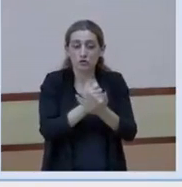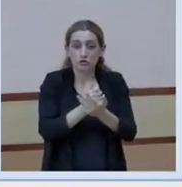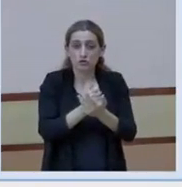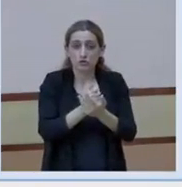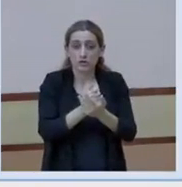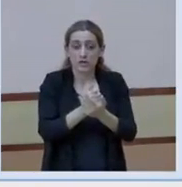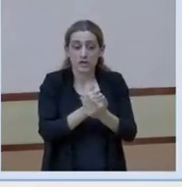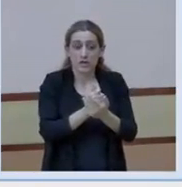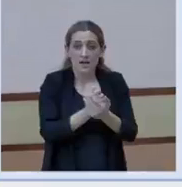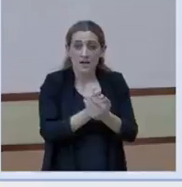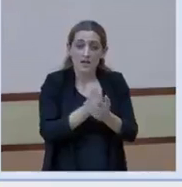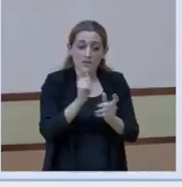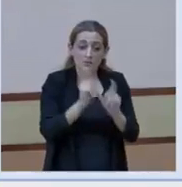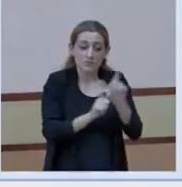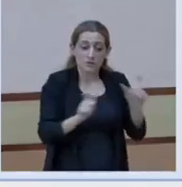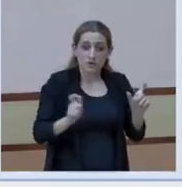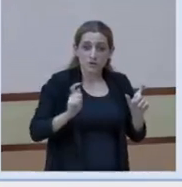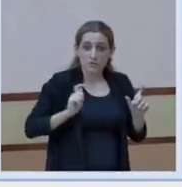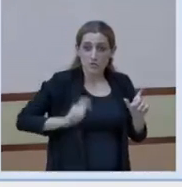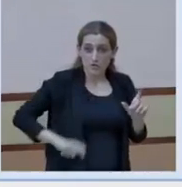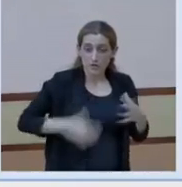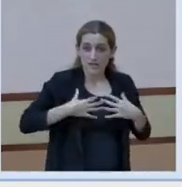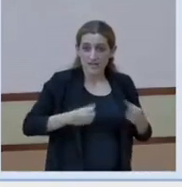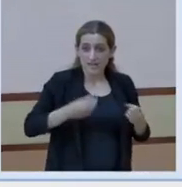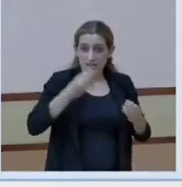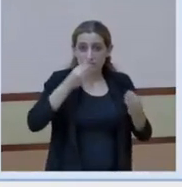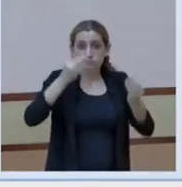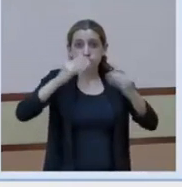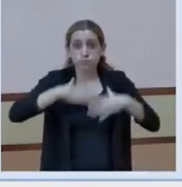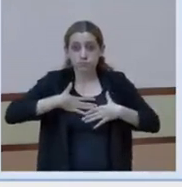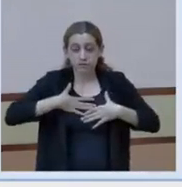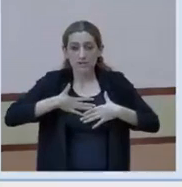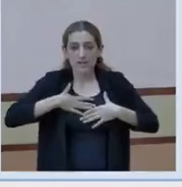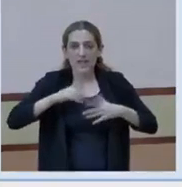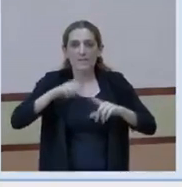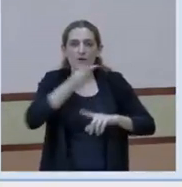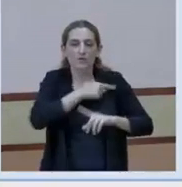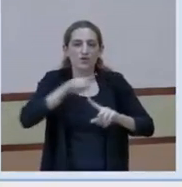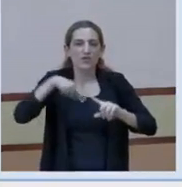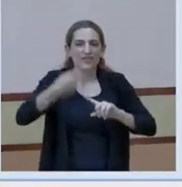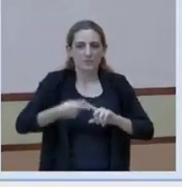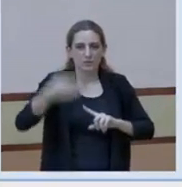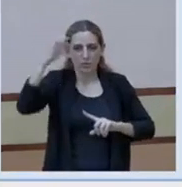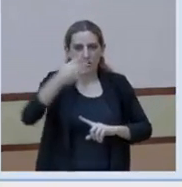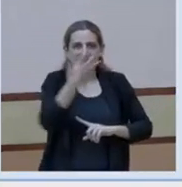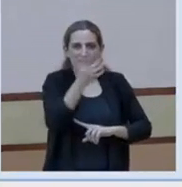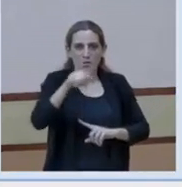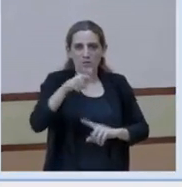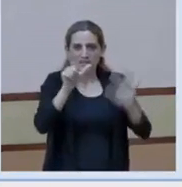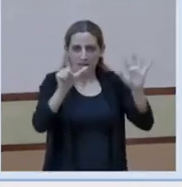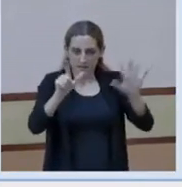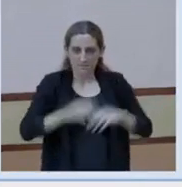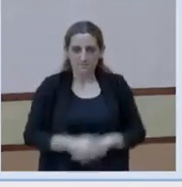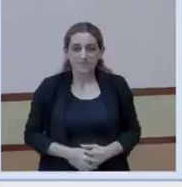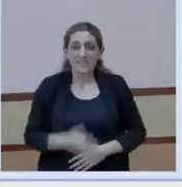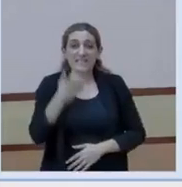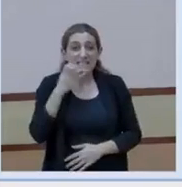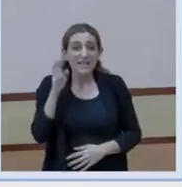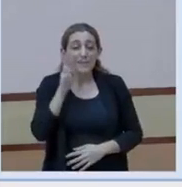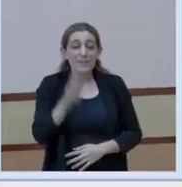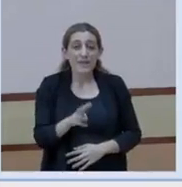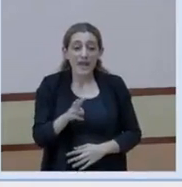professionals han aparegut després de la vacunació. I quan mirem en relació a